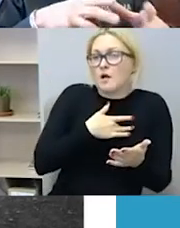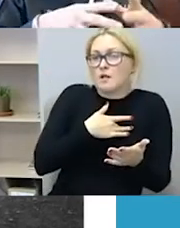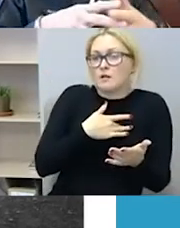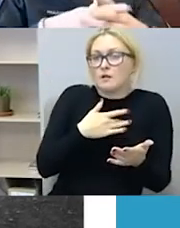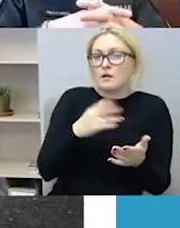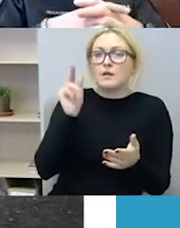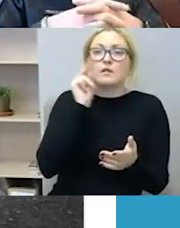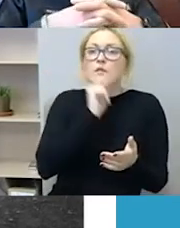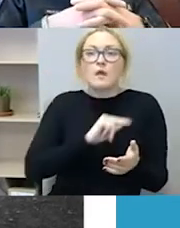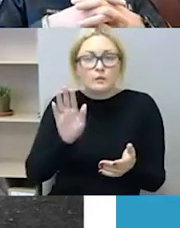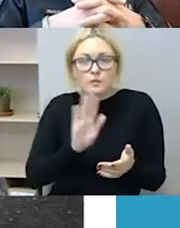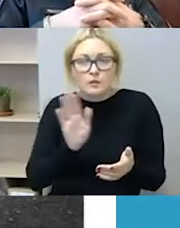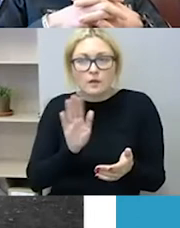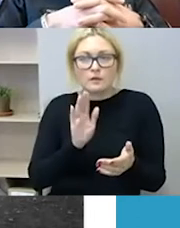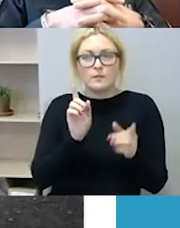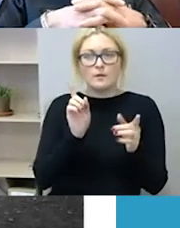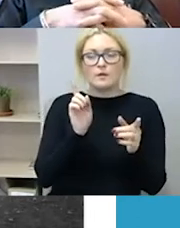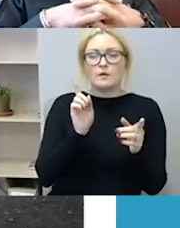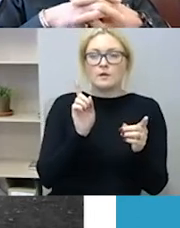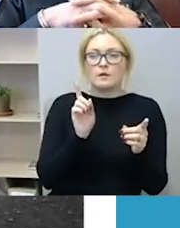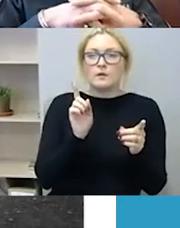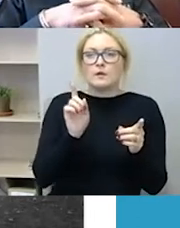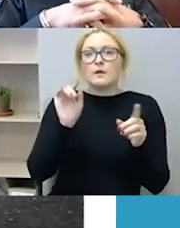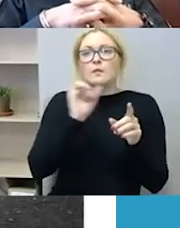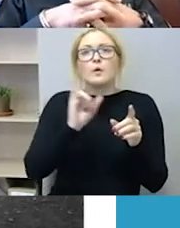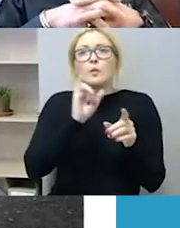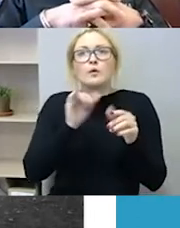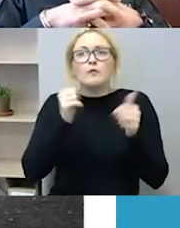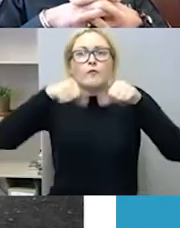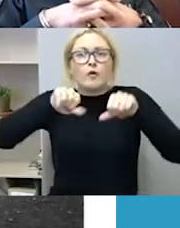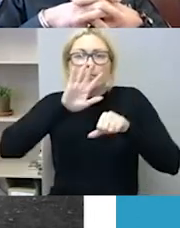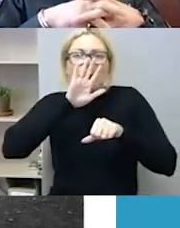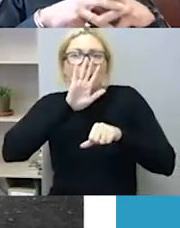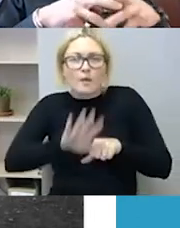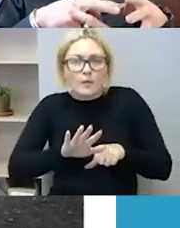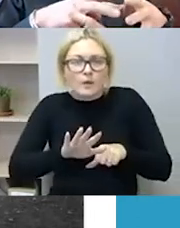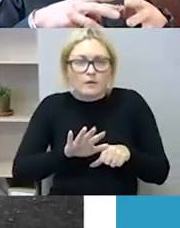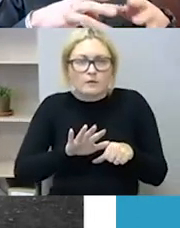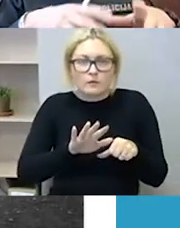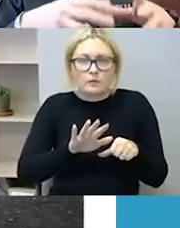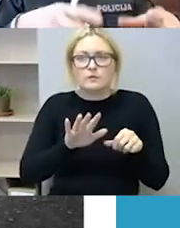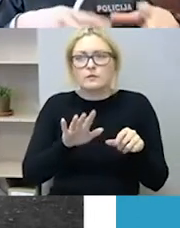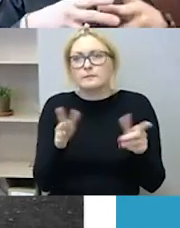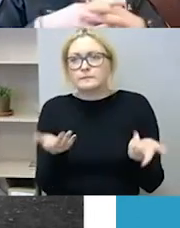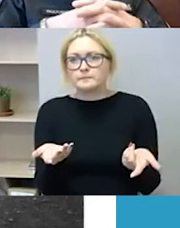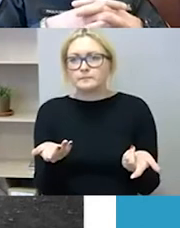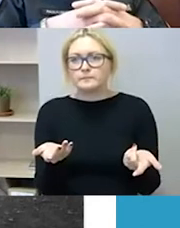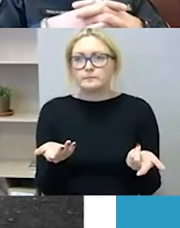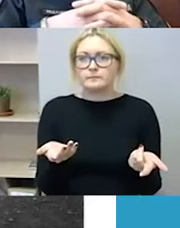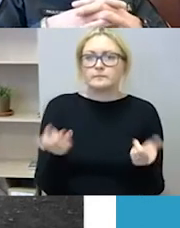nusikaltimą tiesiog, bet tam tikrai nepykantos forma, tai yra forma nepykantos